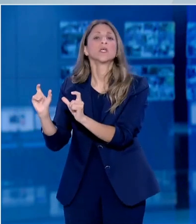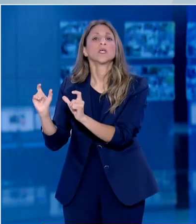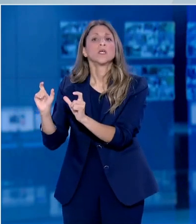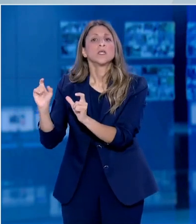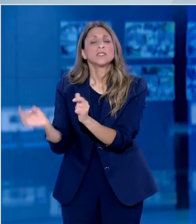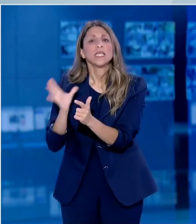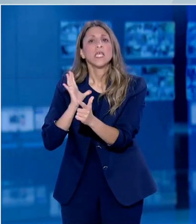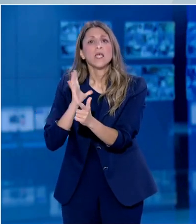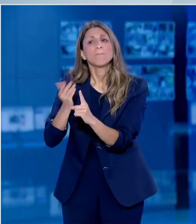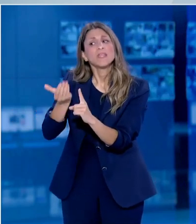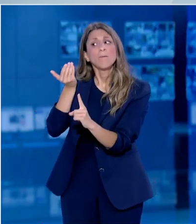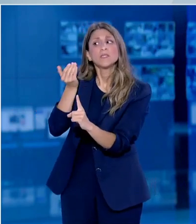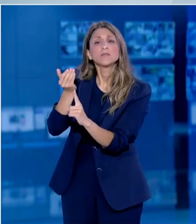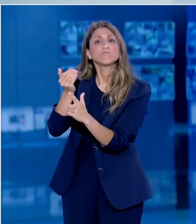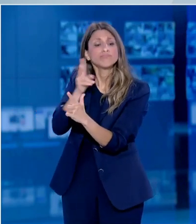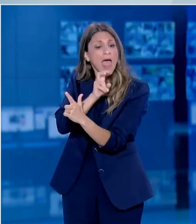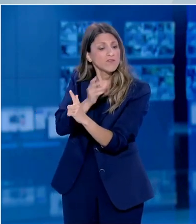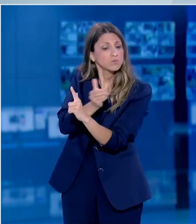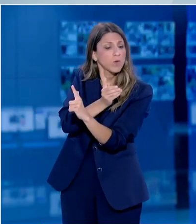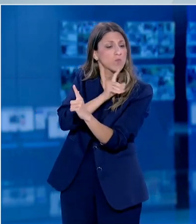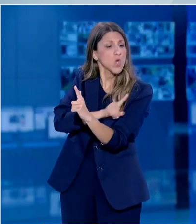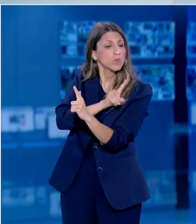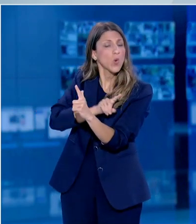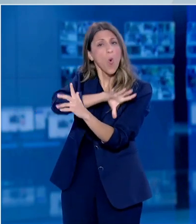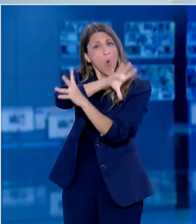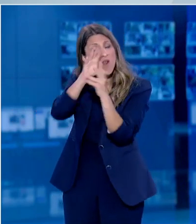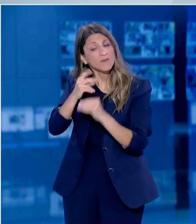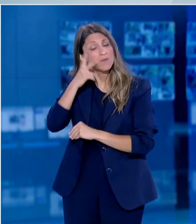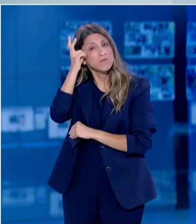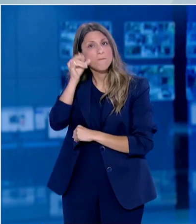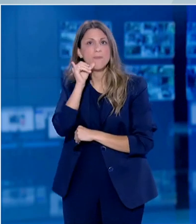σχολείου. Δεν πρέπει να μείνουμε στην περιπτωσιολογία. Ζούμε κάτι έκτακτο.